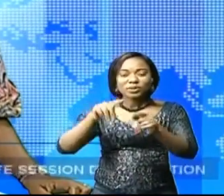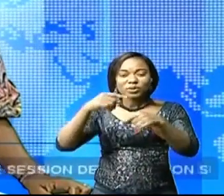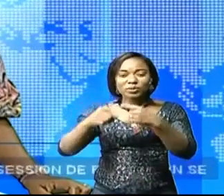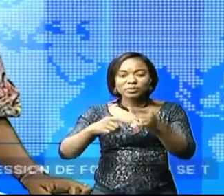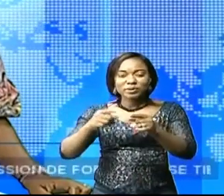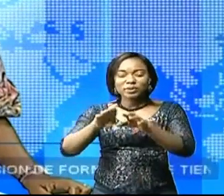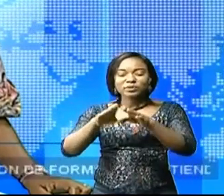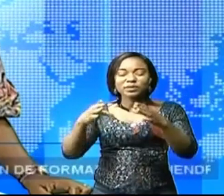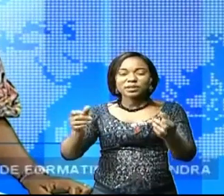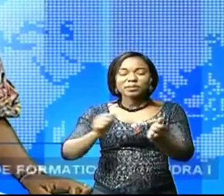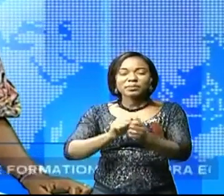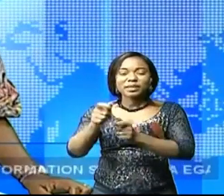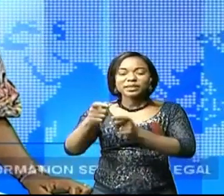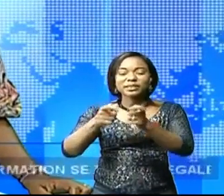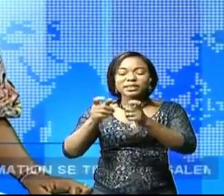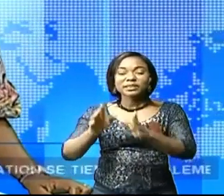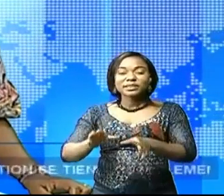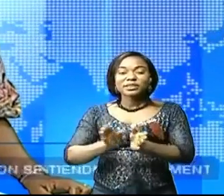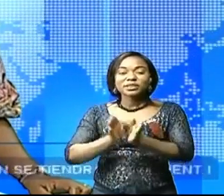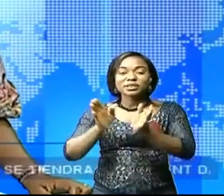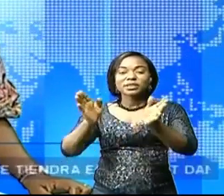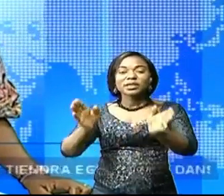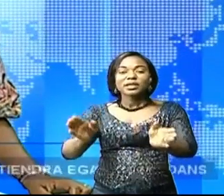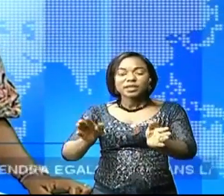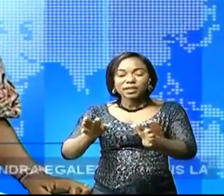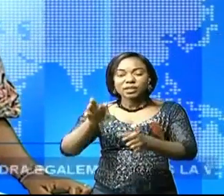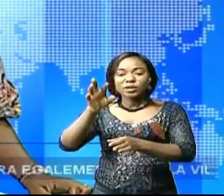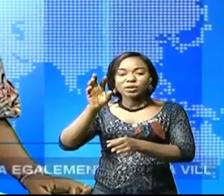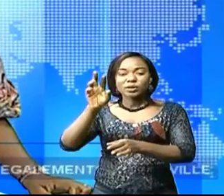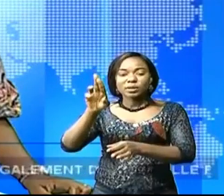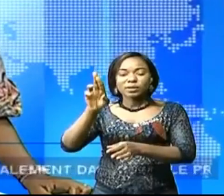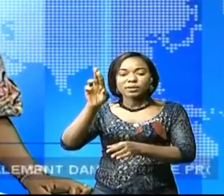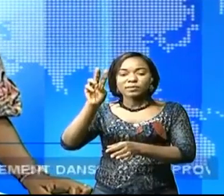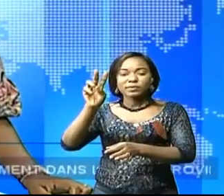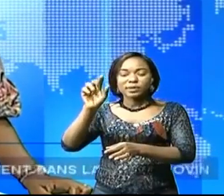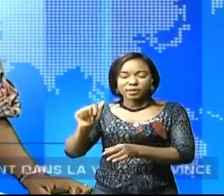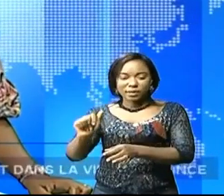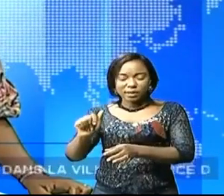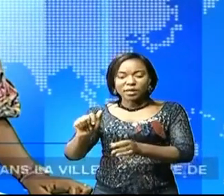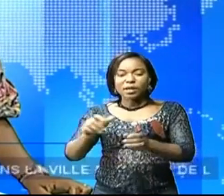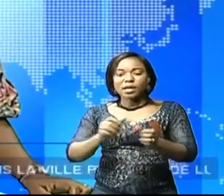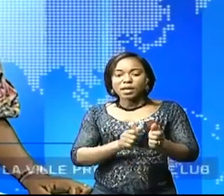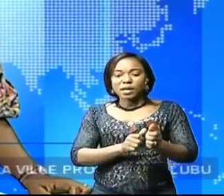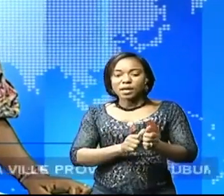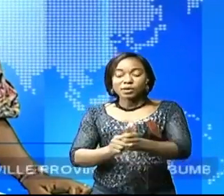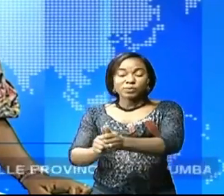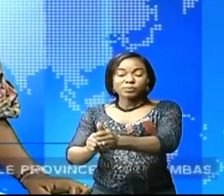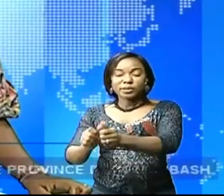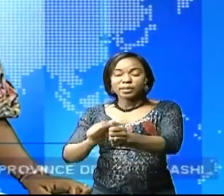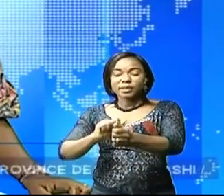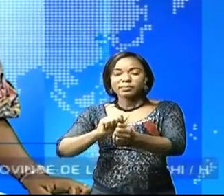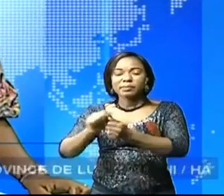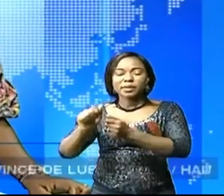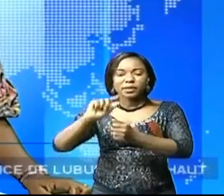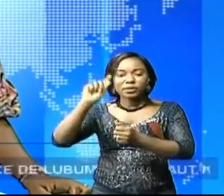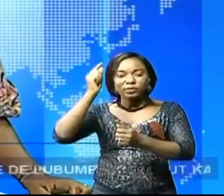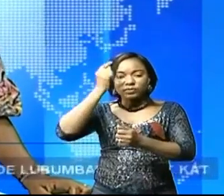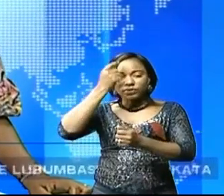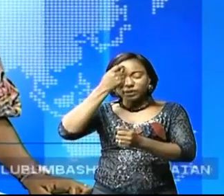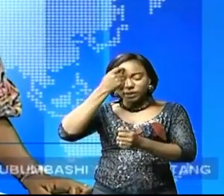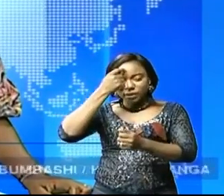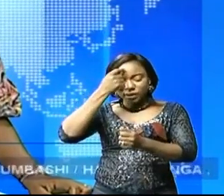donné par le directeur général de la régie de voies aériennes qu'accompagnait le gouverneur par entérim, Jeannette Longa-Moussamba,